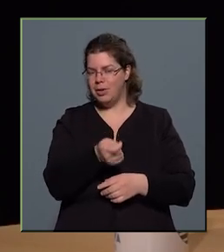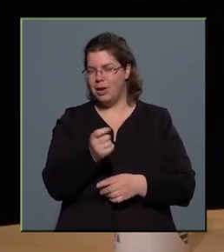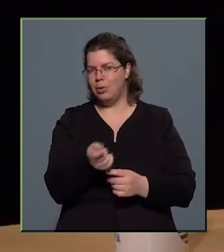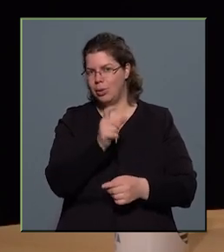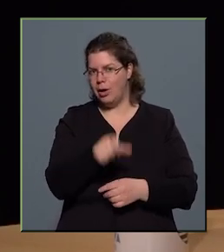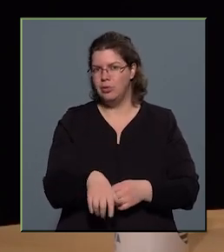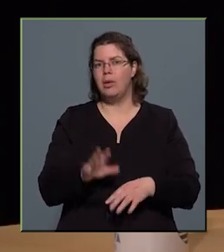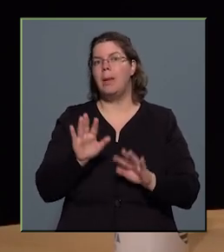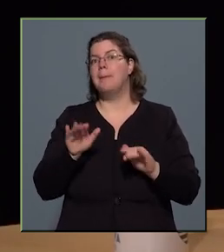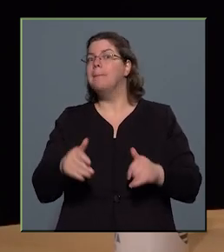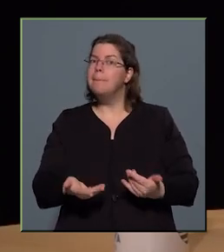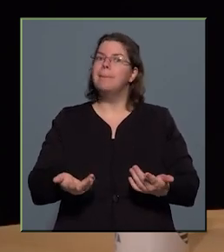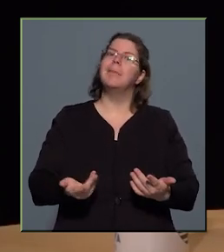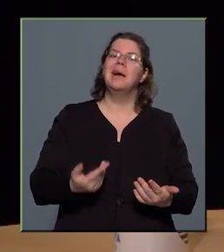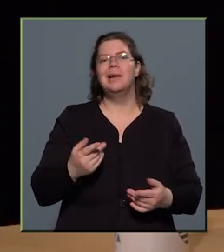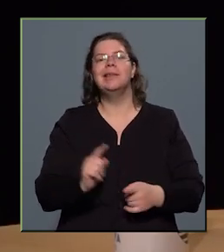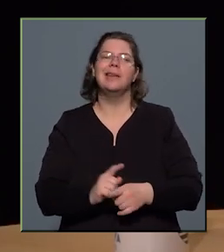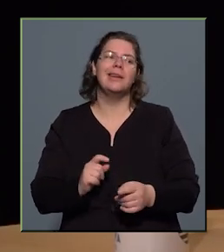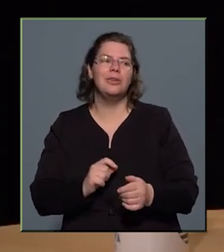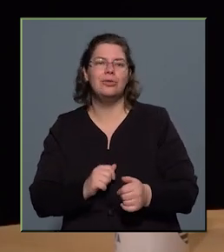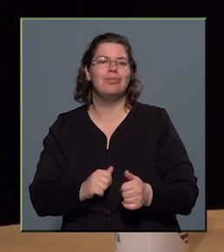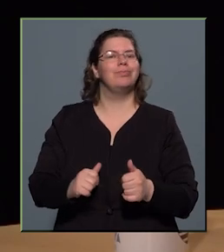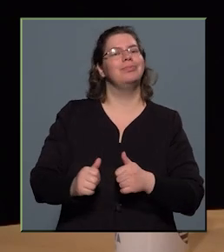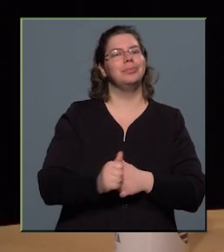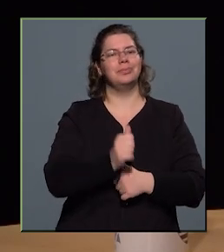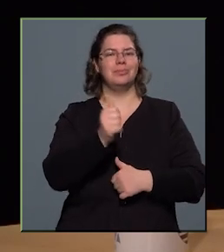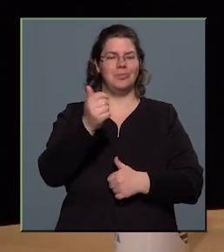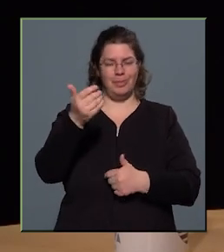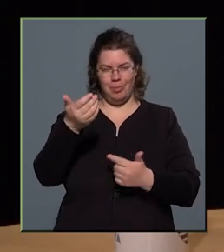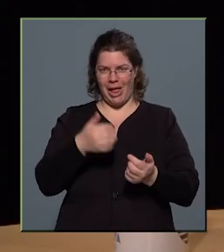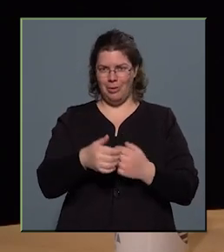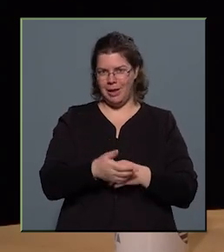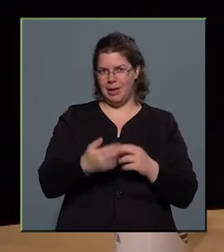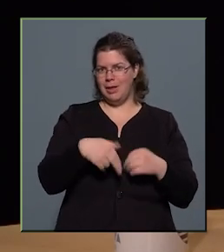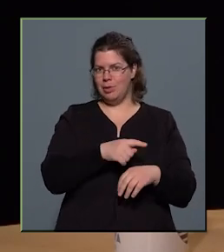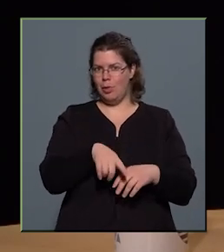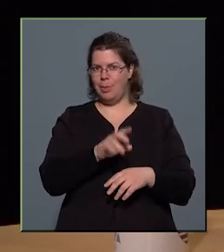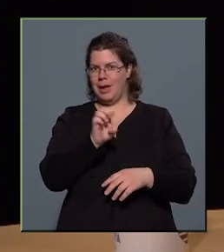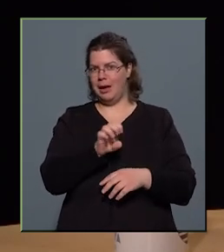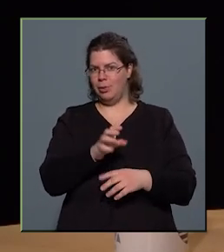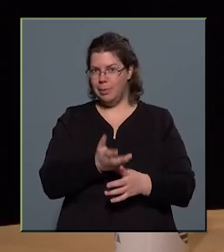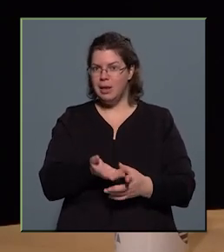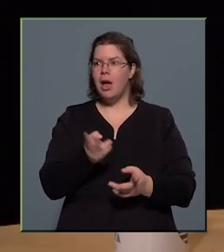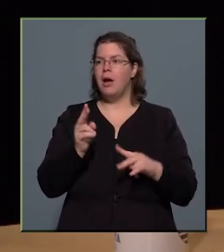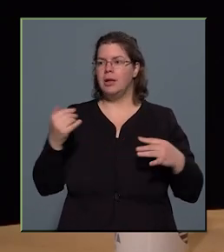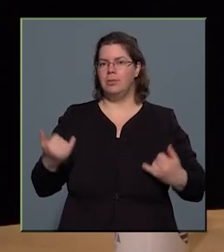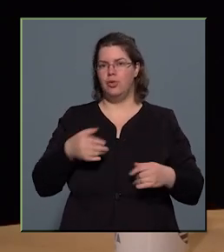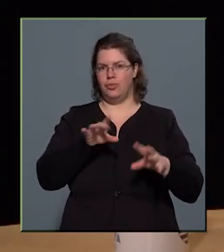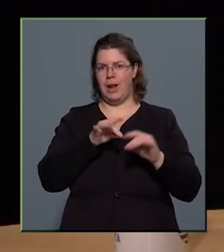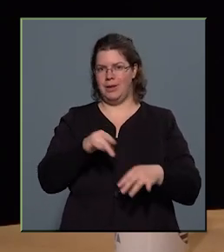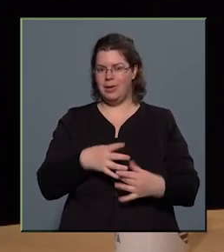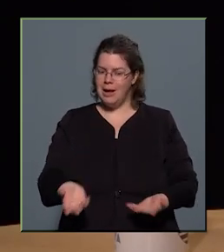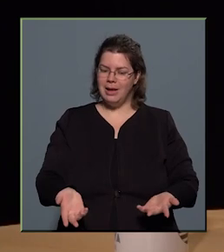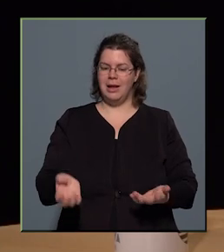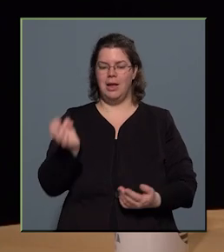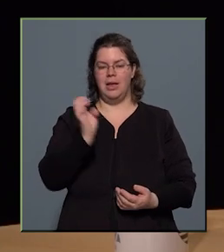de ők majd egy ilyen kis surránó pályán beelőzhetik a többi európaiakat, akiket most választottak, tehát az